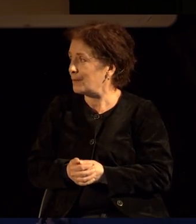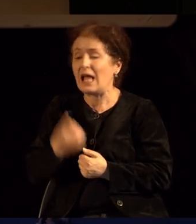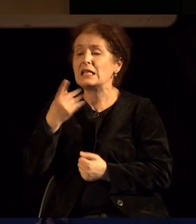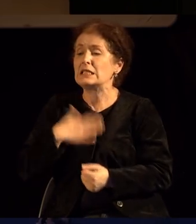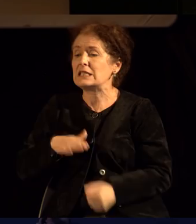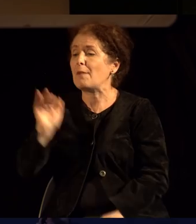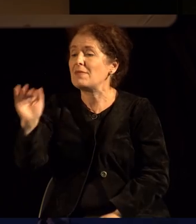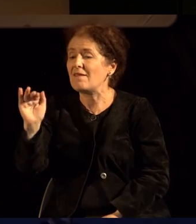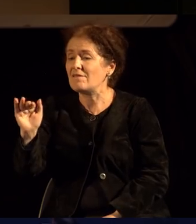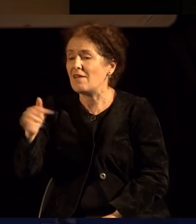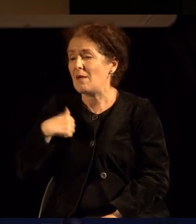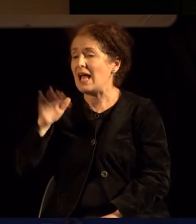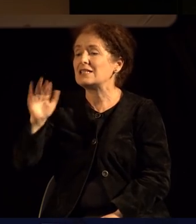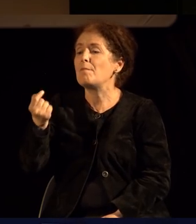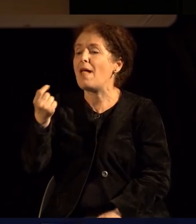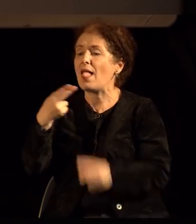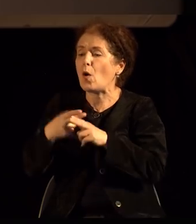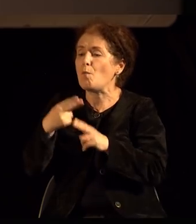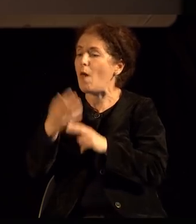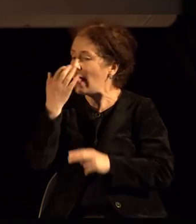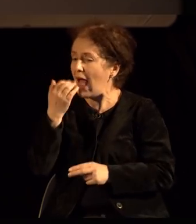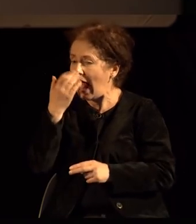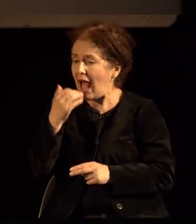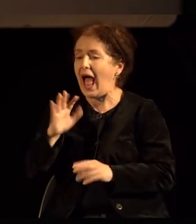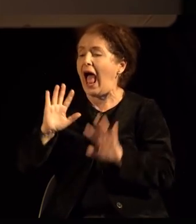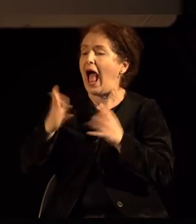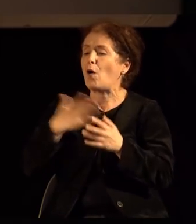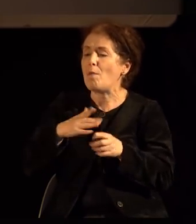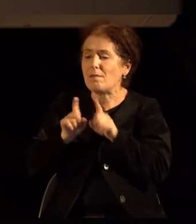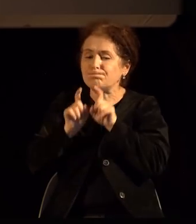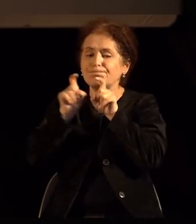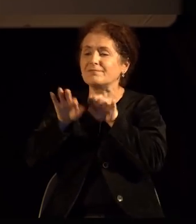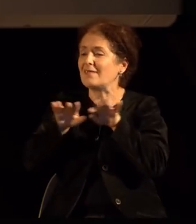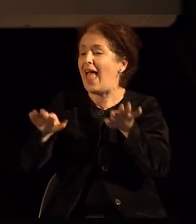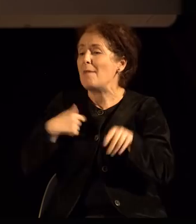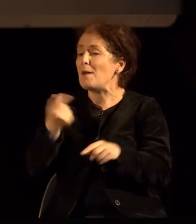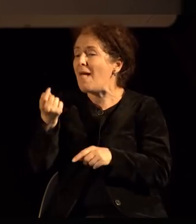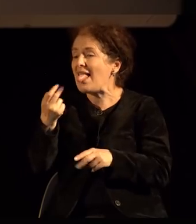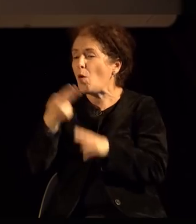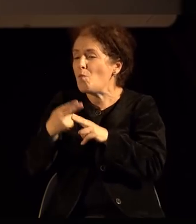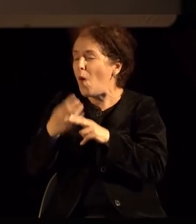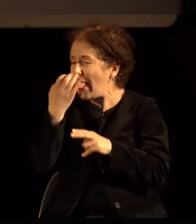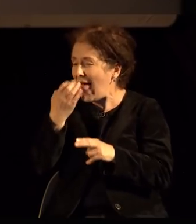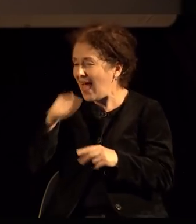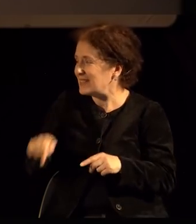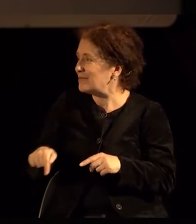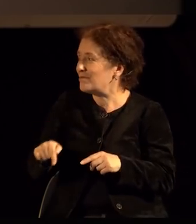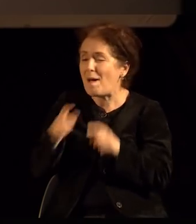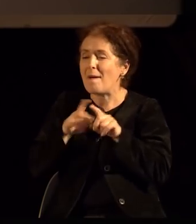Единството, сакам да ви кажам дека малку сум настината, така што ако има антиваксери, на ваша одговорност да станувате вечерва тука.